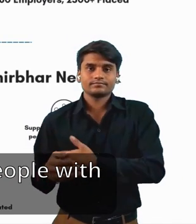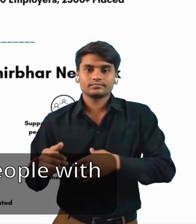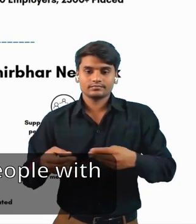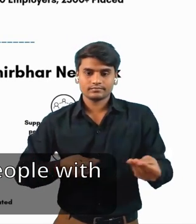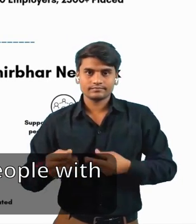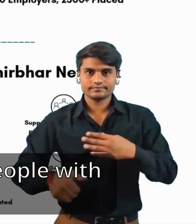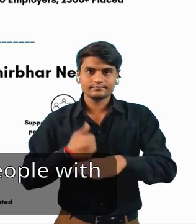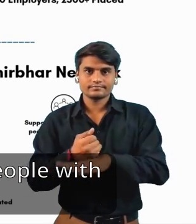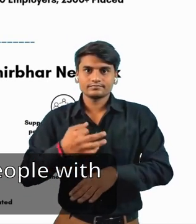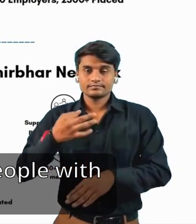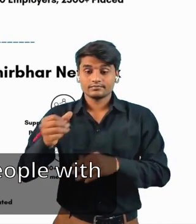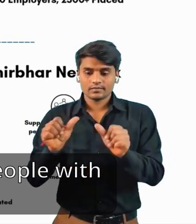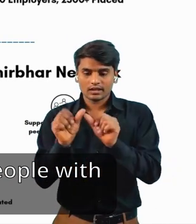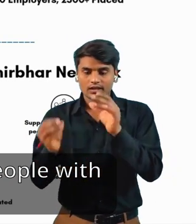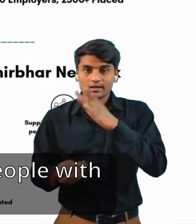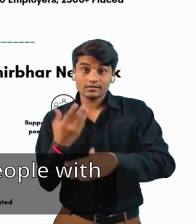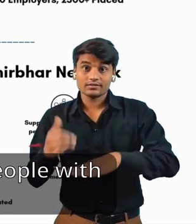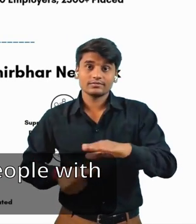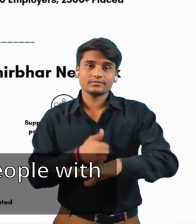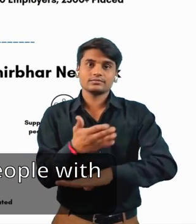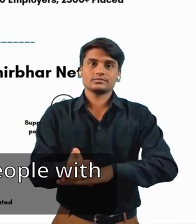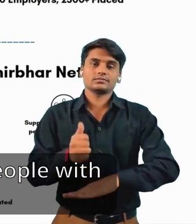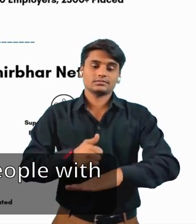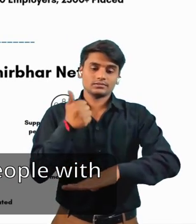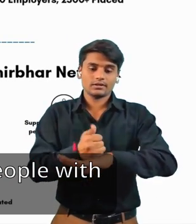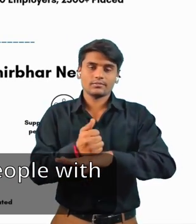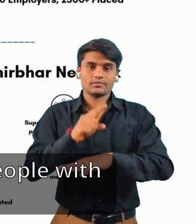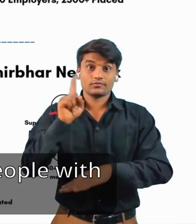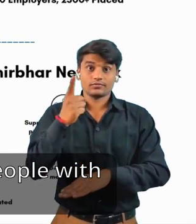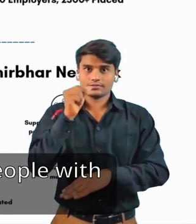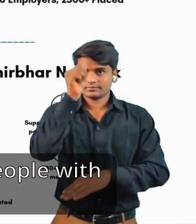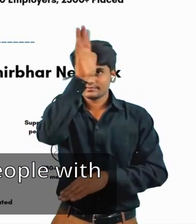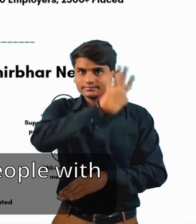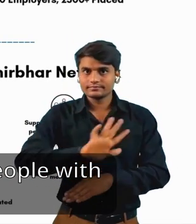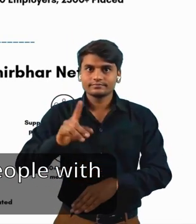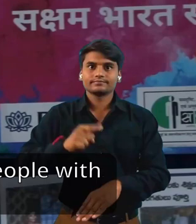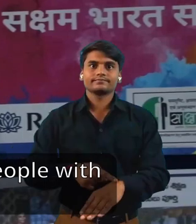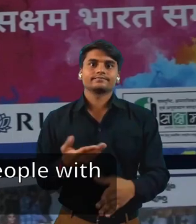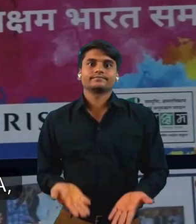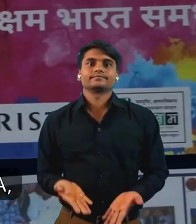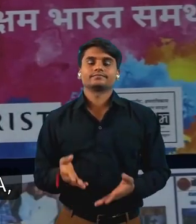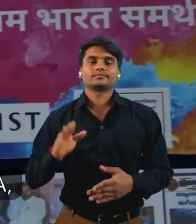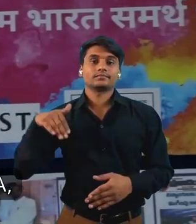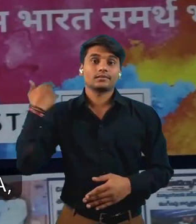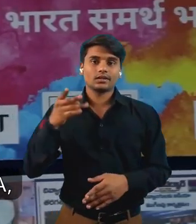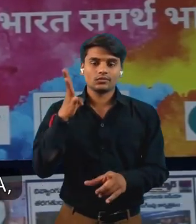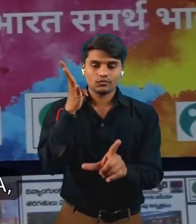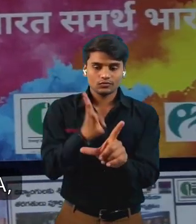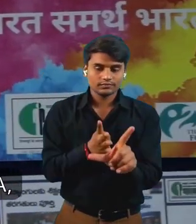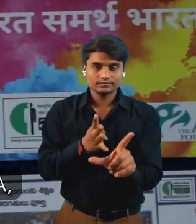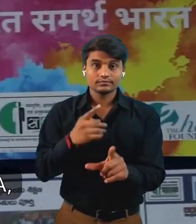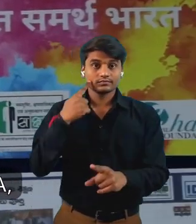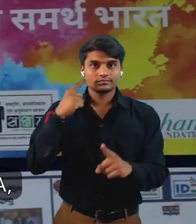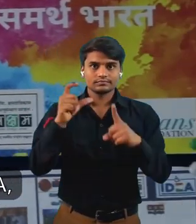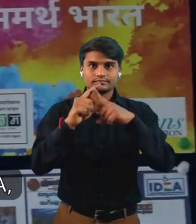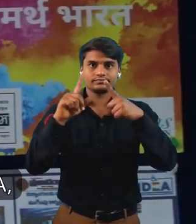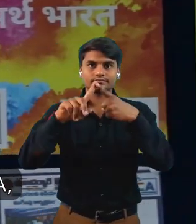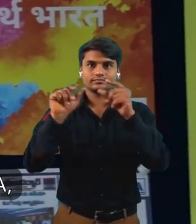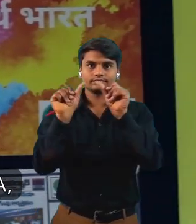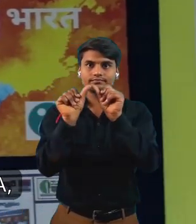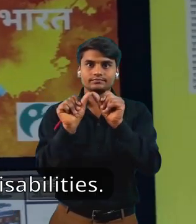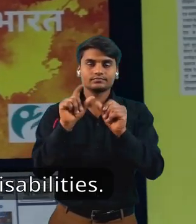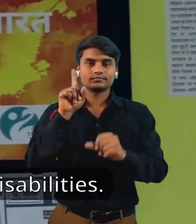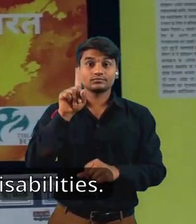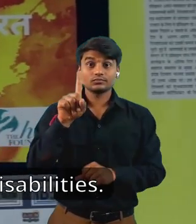दिव्यांगजन Incubation Center भारत का पहला एक ऐसा प्रकल्प हम लोगों ने शुरू किया, पिछले चार वर्सों में आईडिया के